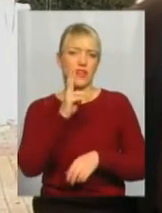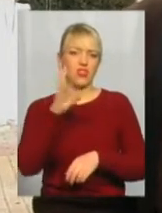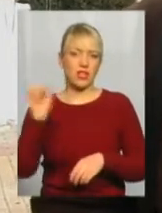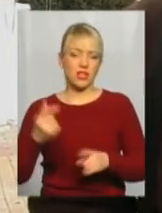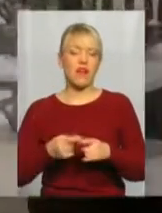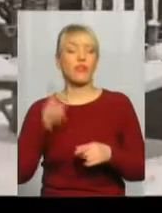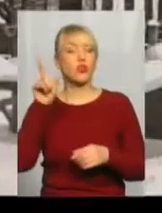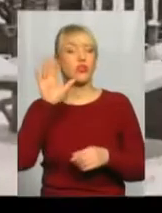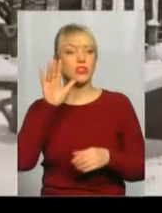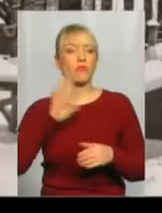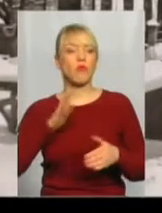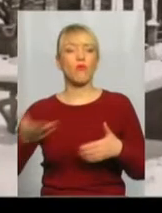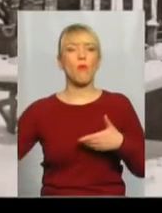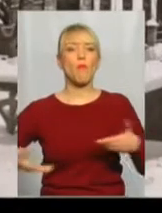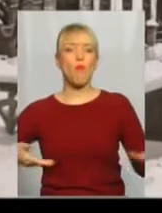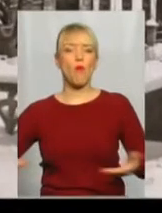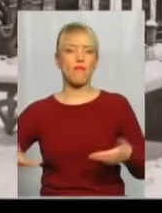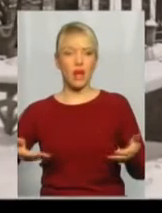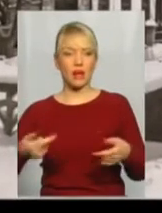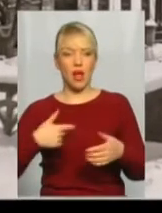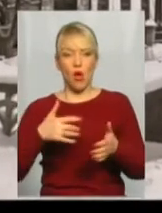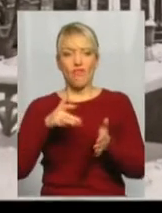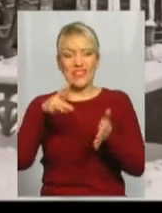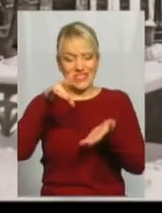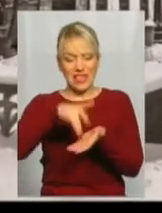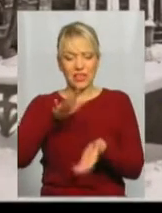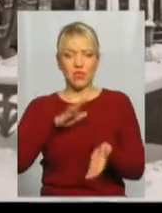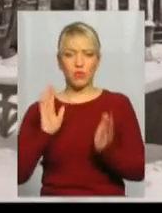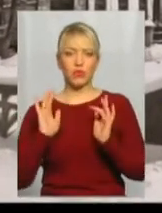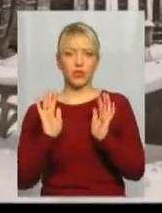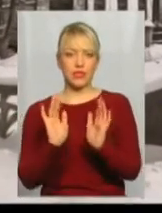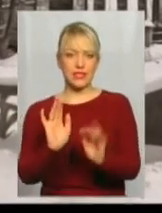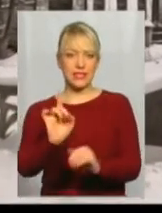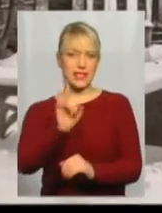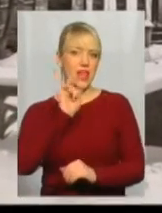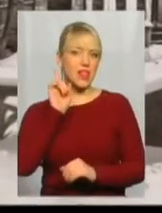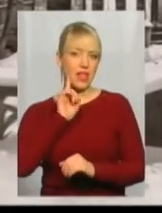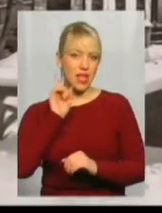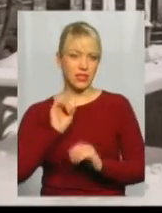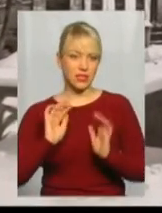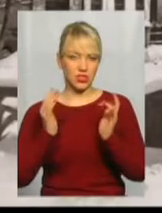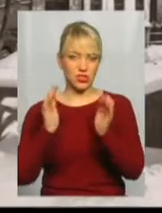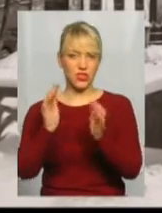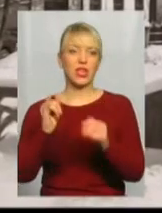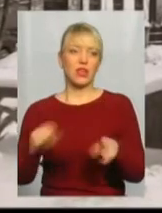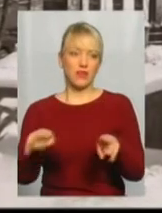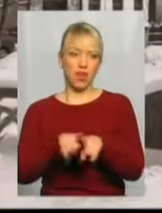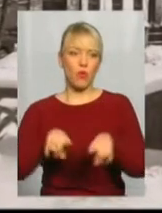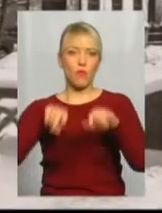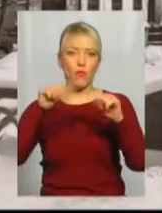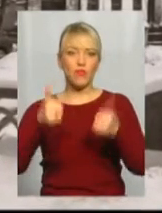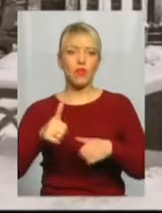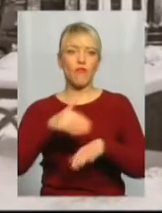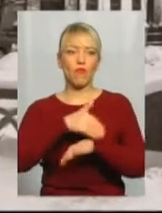бульвару, тобто посередині була зелена частина, тобто росли дерева. І в такому вигляді вулиця існувала до